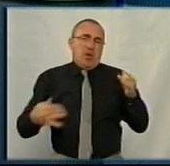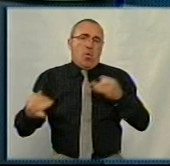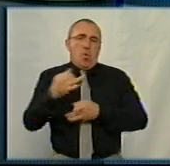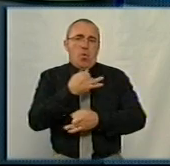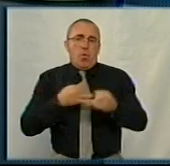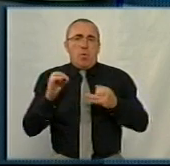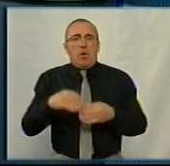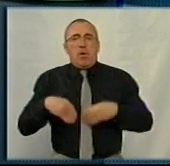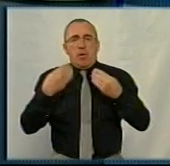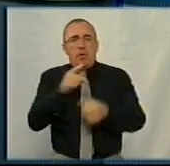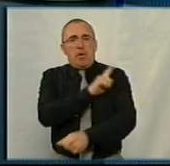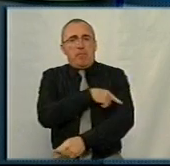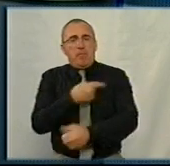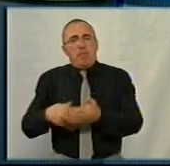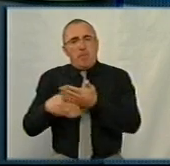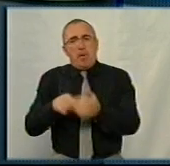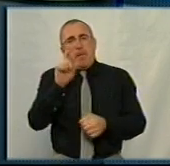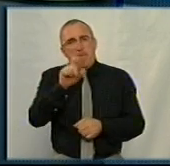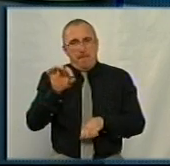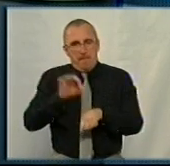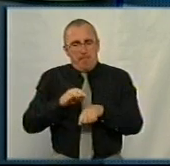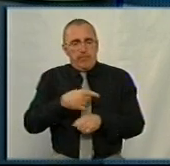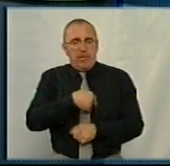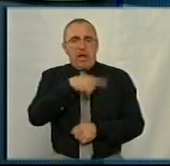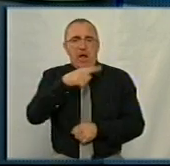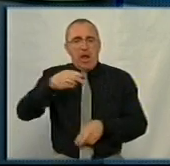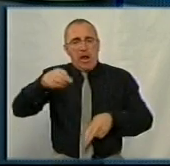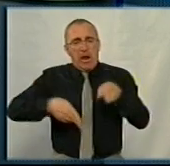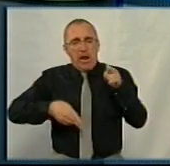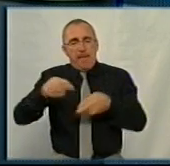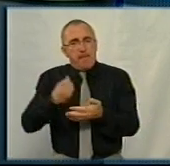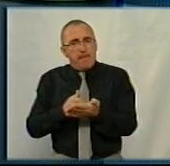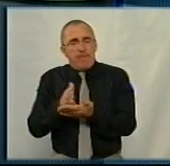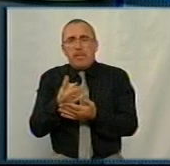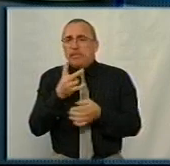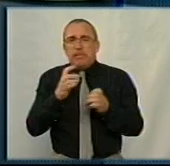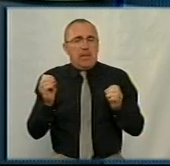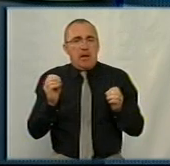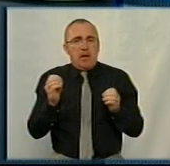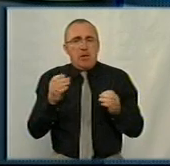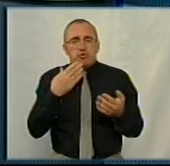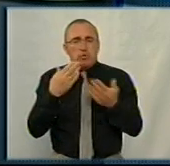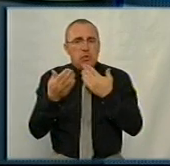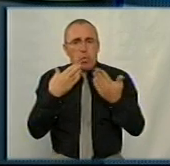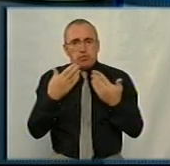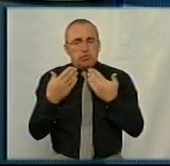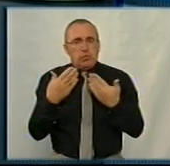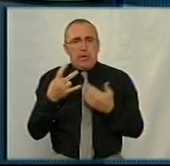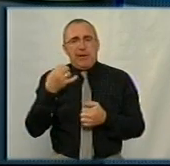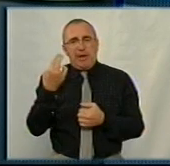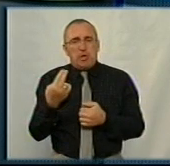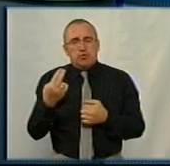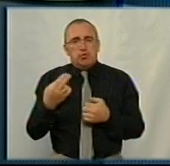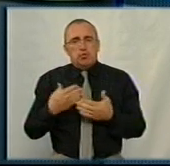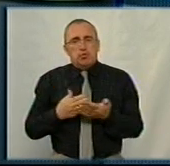про надання медичної допомоги пацієнтів кардіохірургічного профілю, який не стосується саме Національної